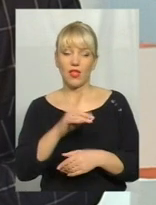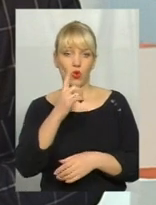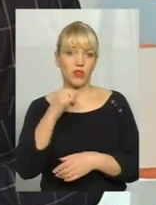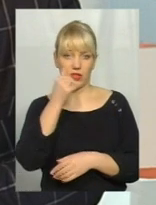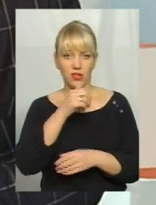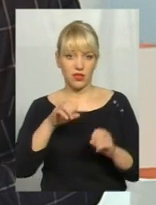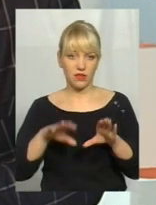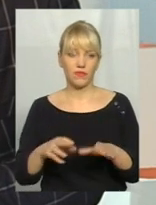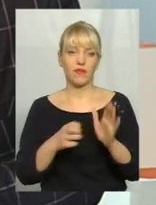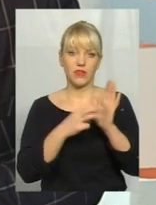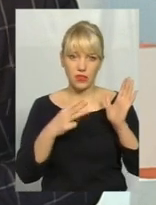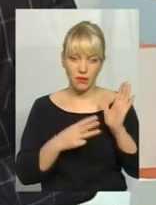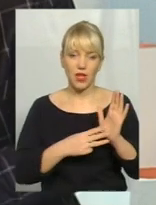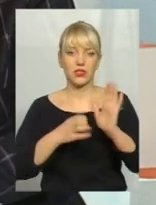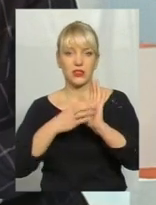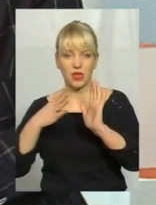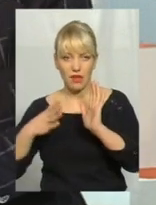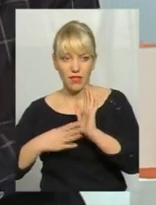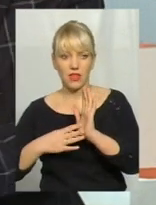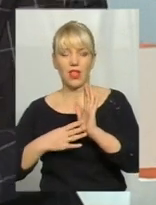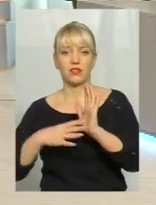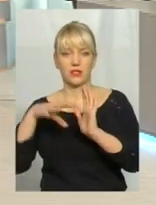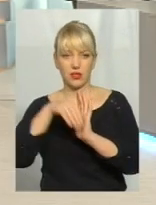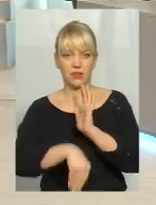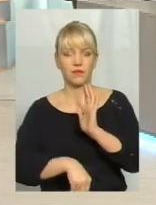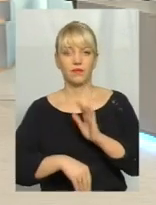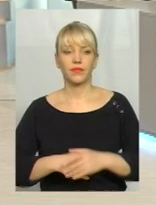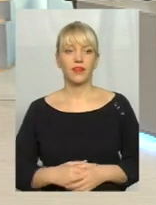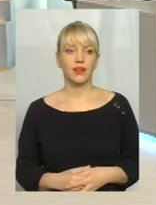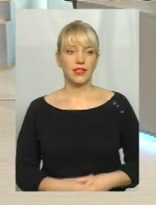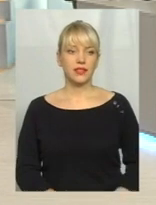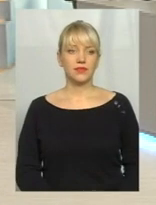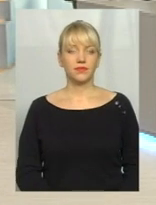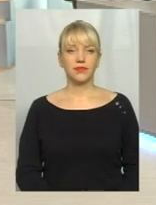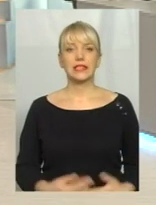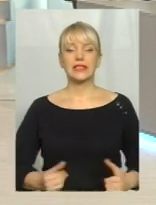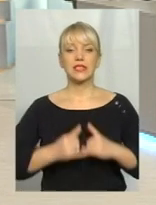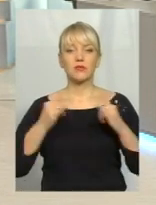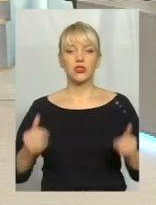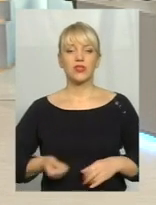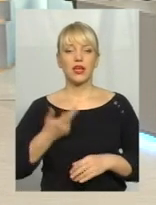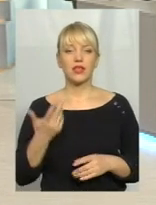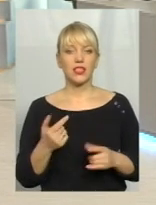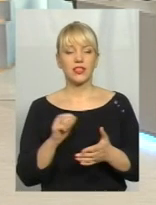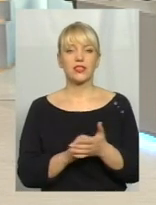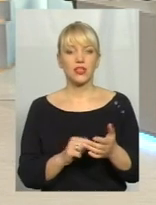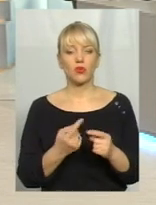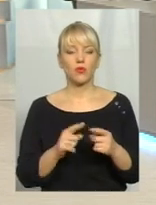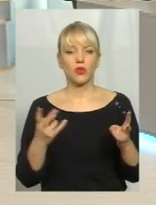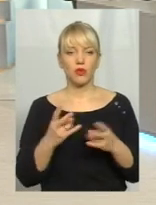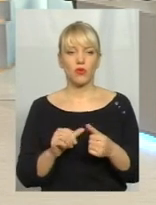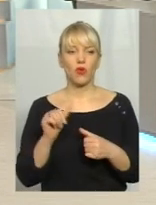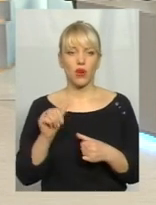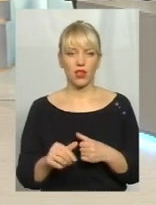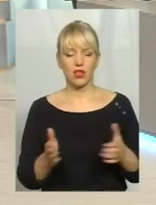скажімо так, 18-й, 19-й, можливо, частково. Збільшується кількість, із-за того, що потрібні окремі контейнери